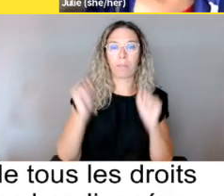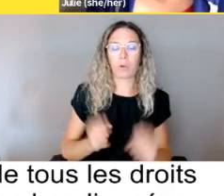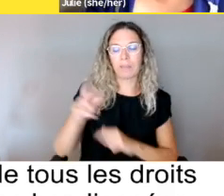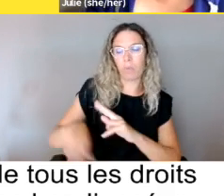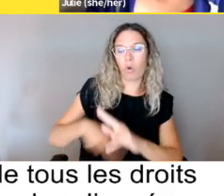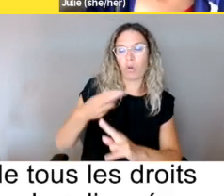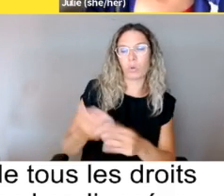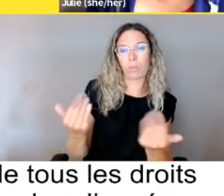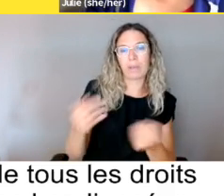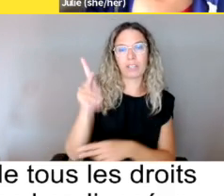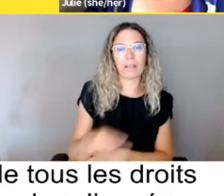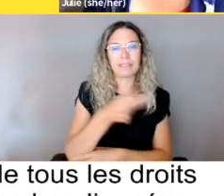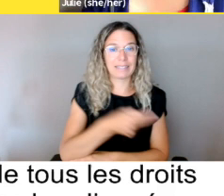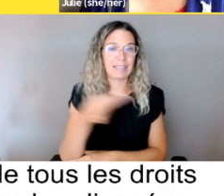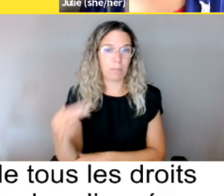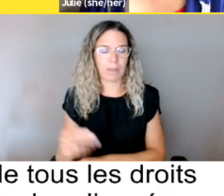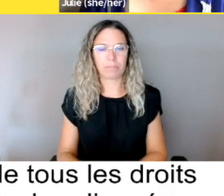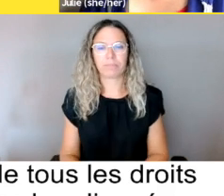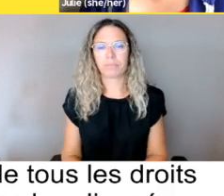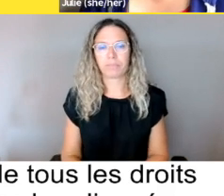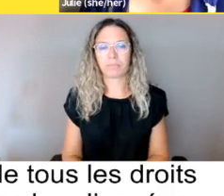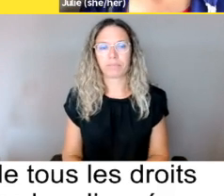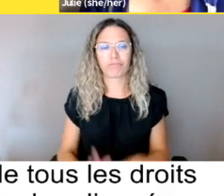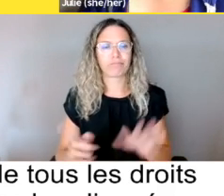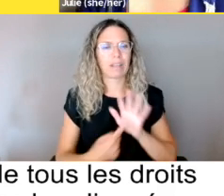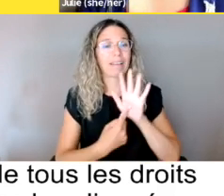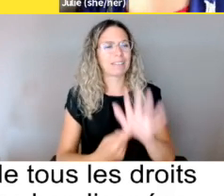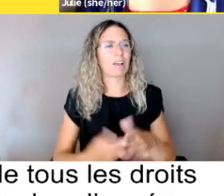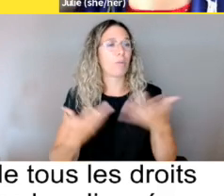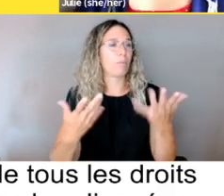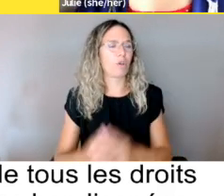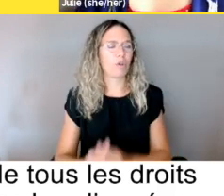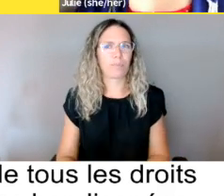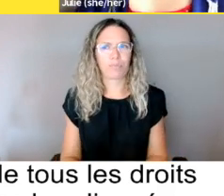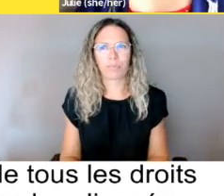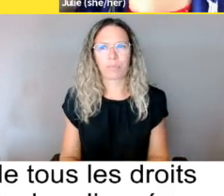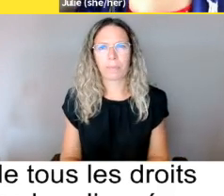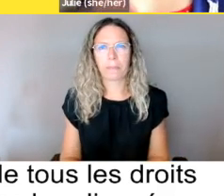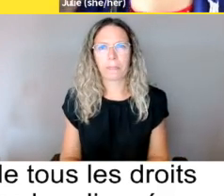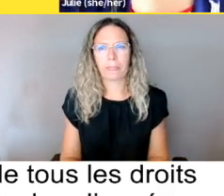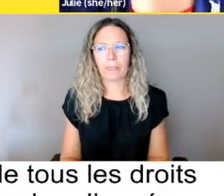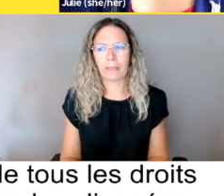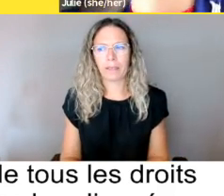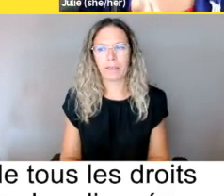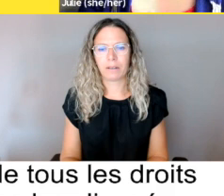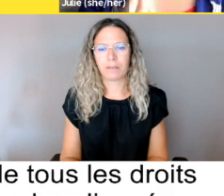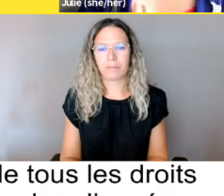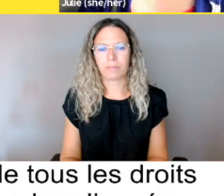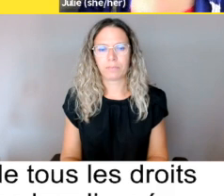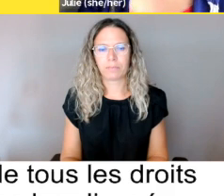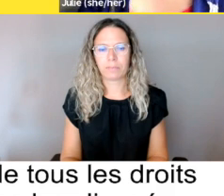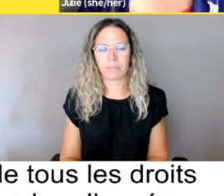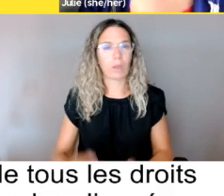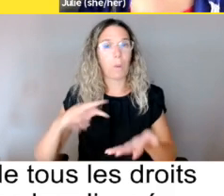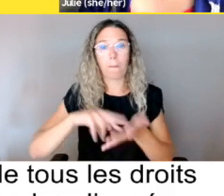spécifiques des personnes handicapées. Donc, mettons, le plus possible, c'est pas